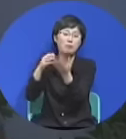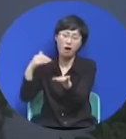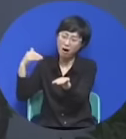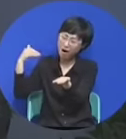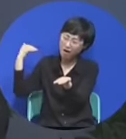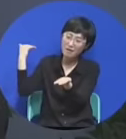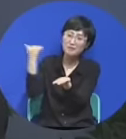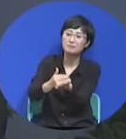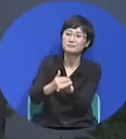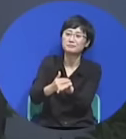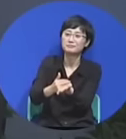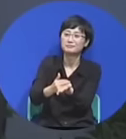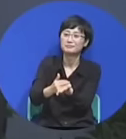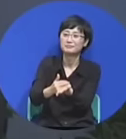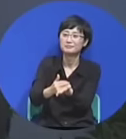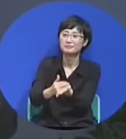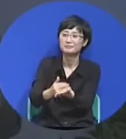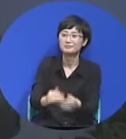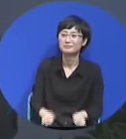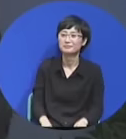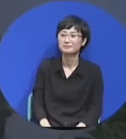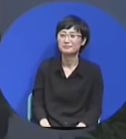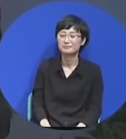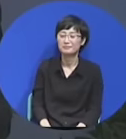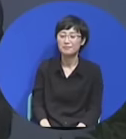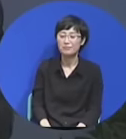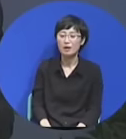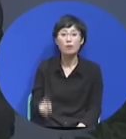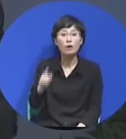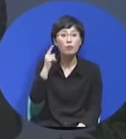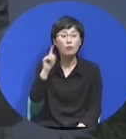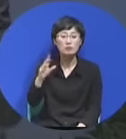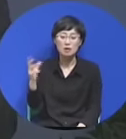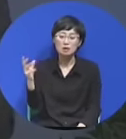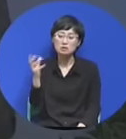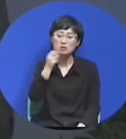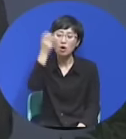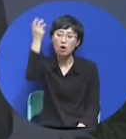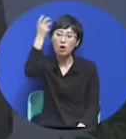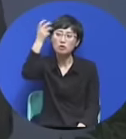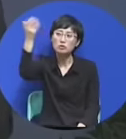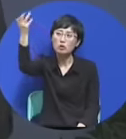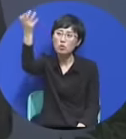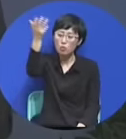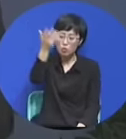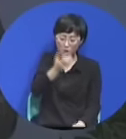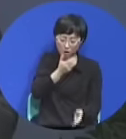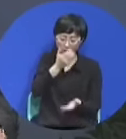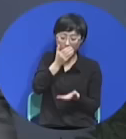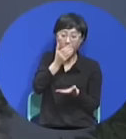너무 성령께서 임하는 감동이 있잖아 이걸 이 사람이 잊게 된 거예요